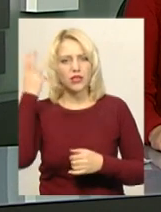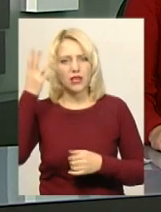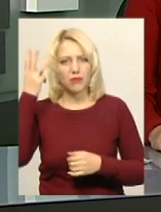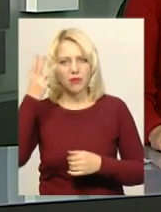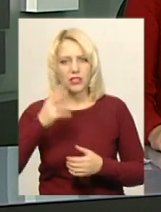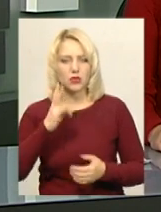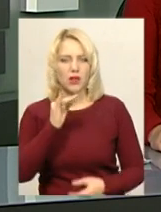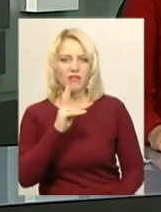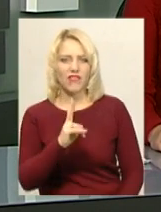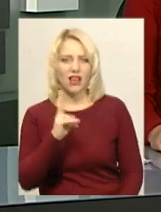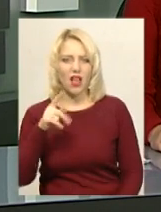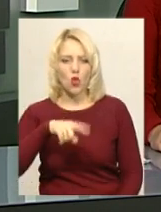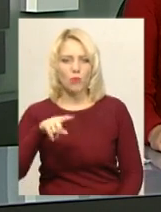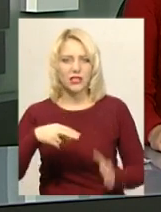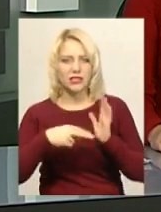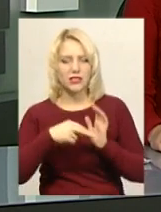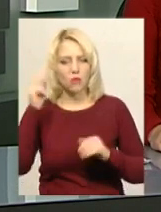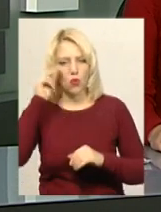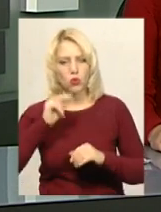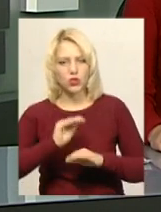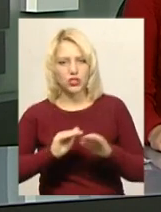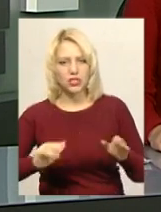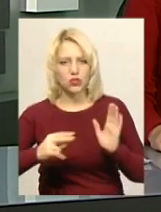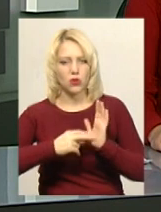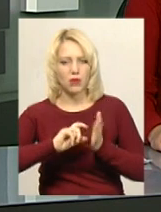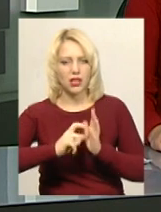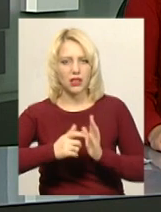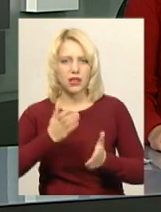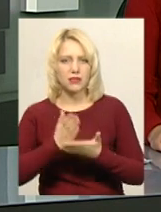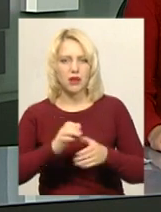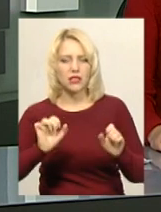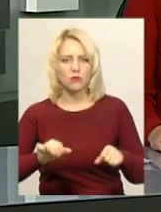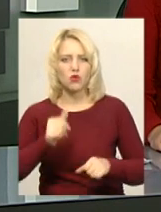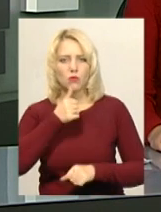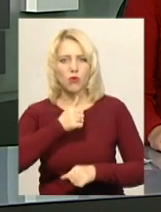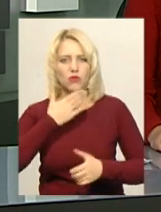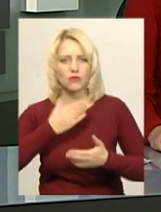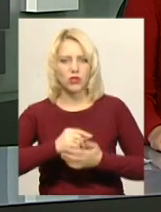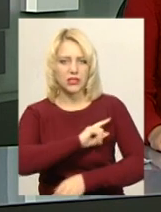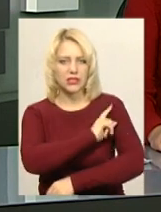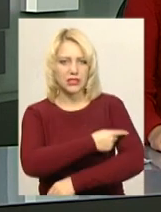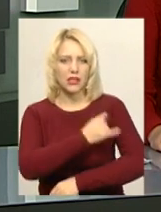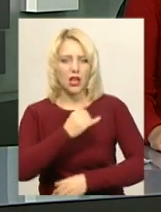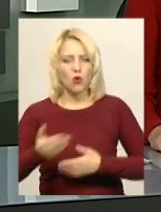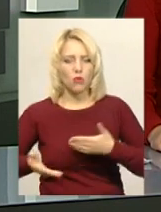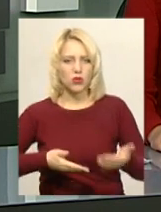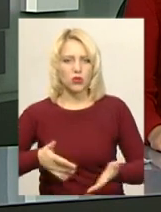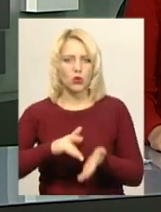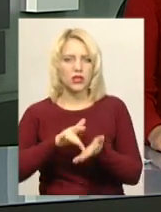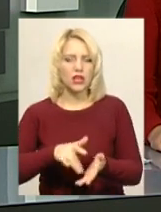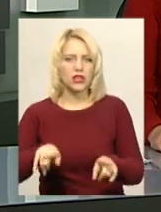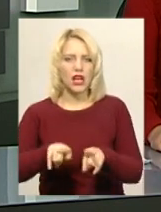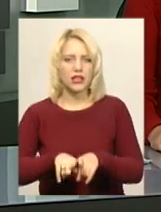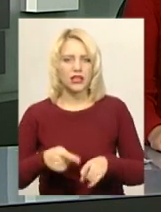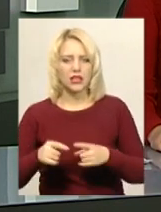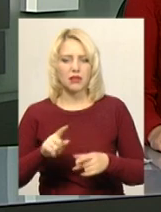комплексі номер 7. Учні сьомих класів цього навчального закладу мали змогу випробувати свої сили у пішохідному туризмі. Такий